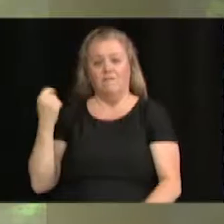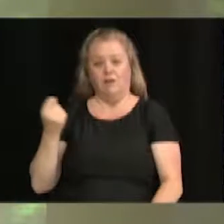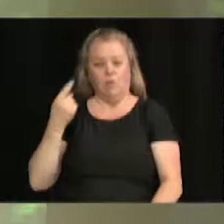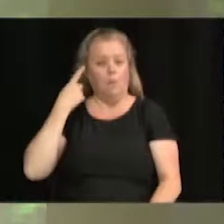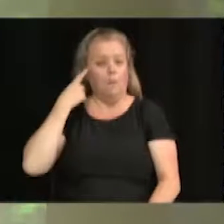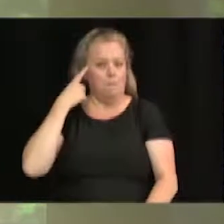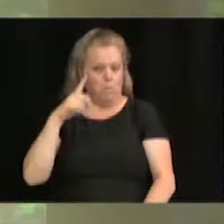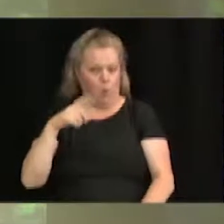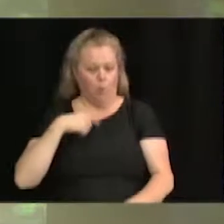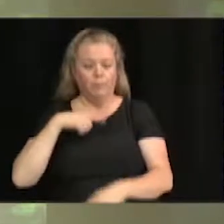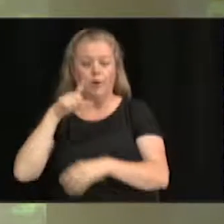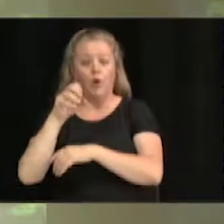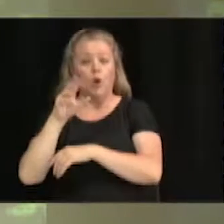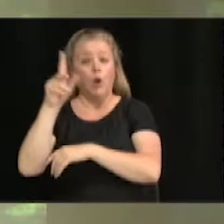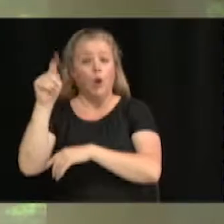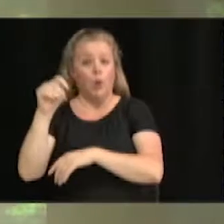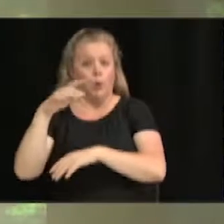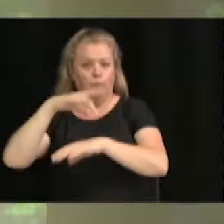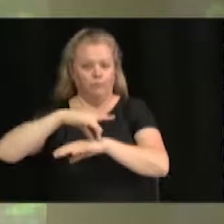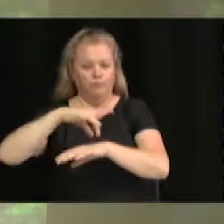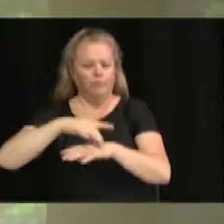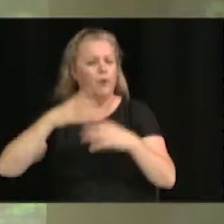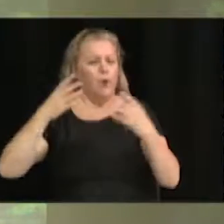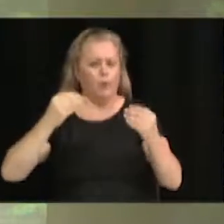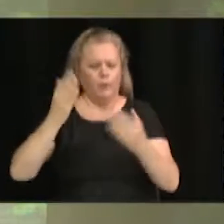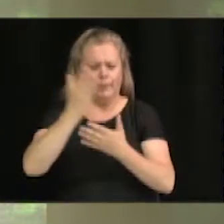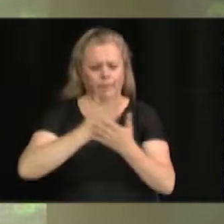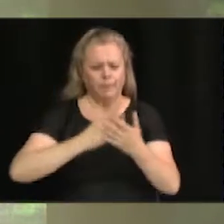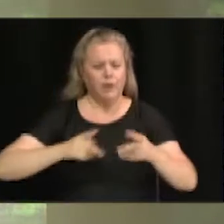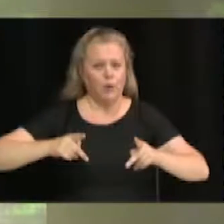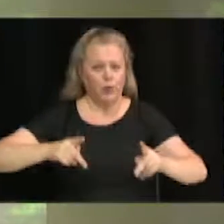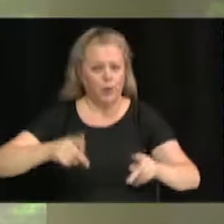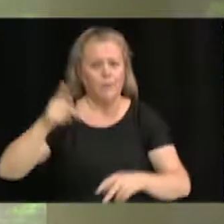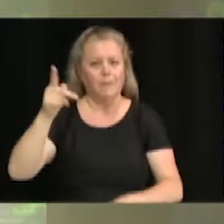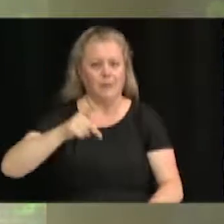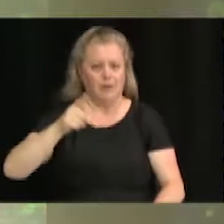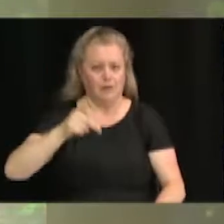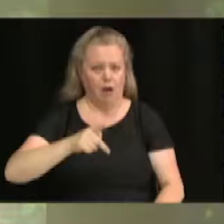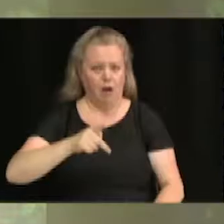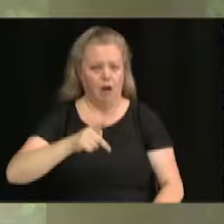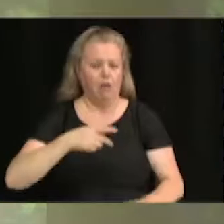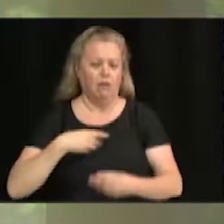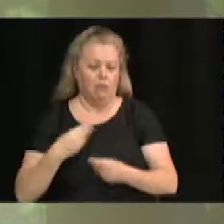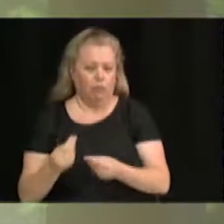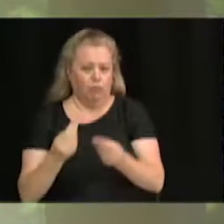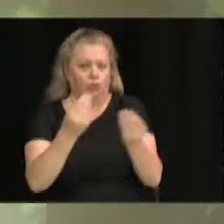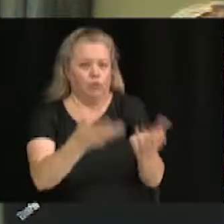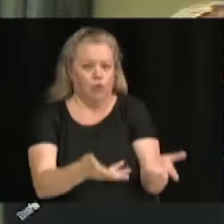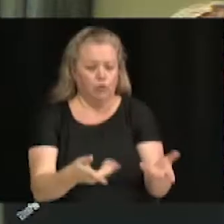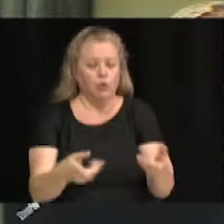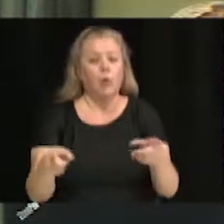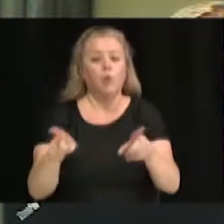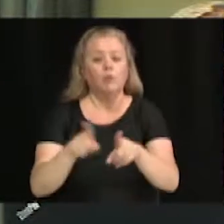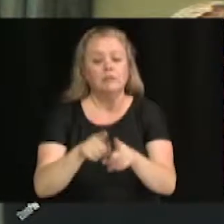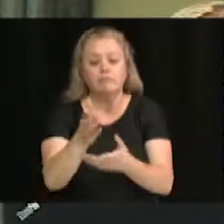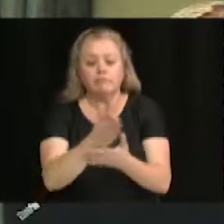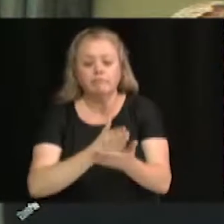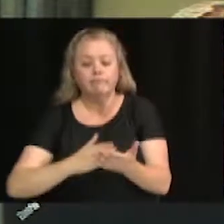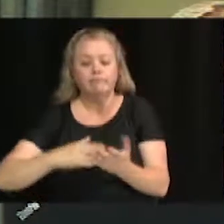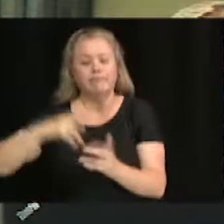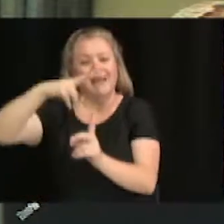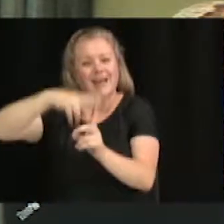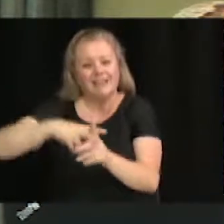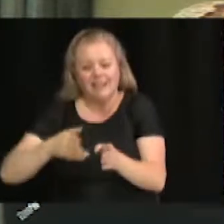d'un lot constituant une partie de la rue Picard et à l'établissement d'une servitude. Alors, c'est pour régulariser une